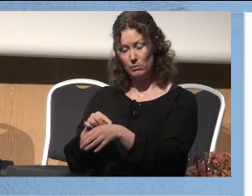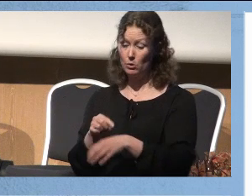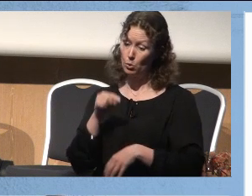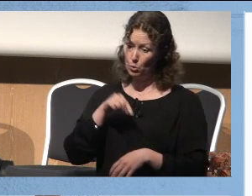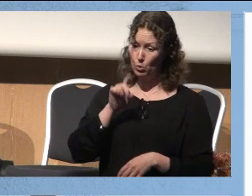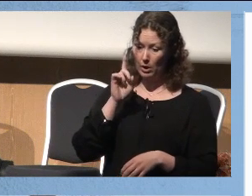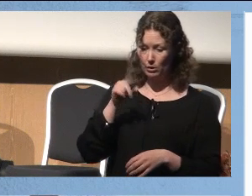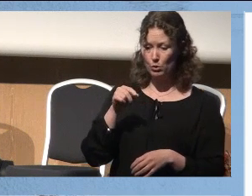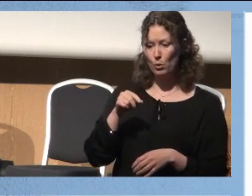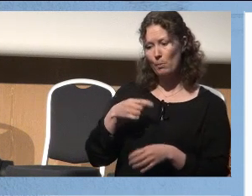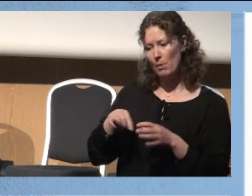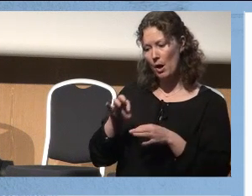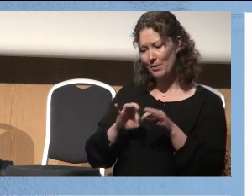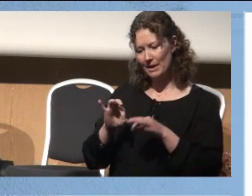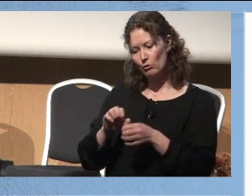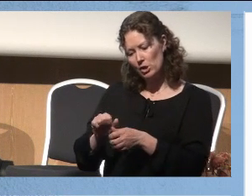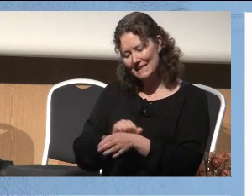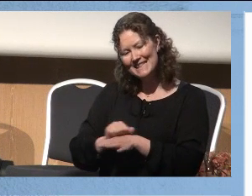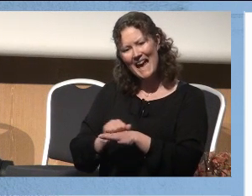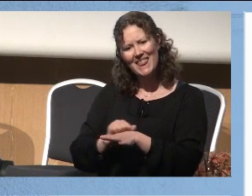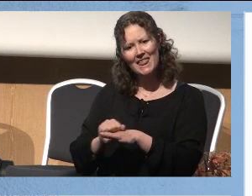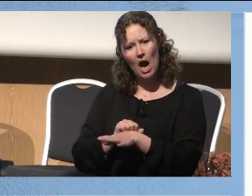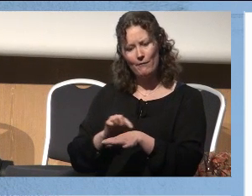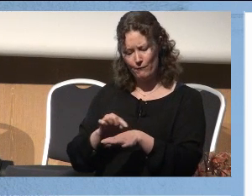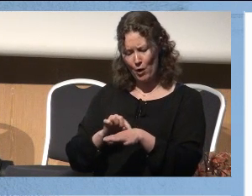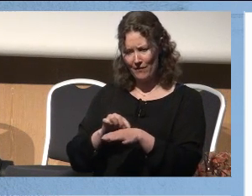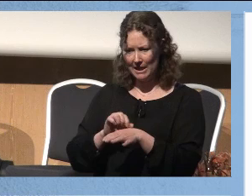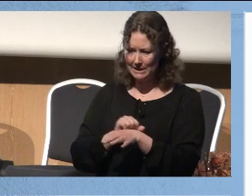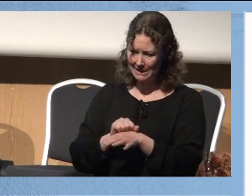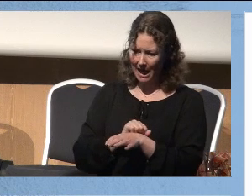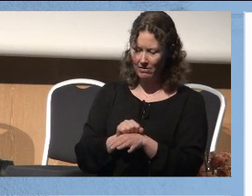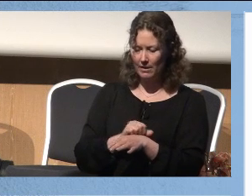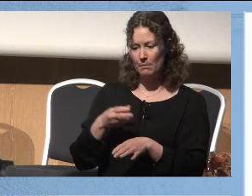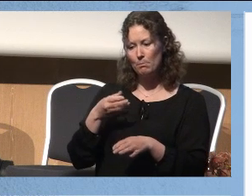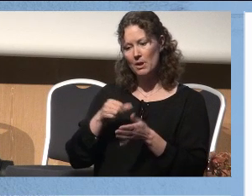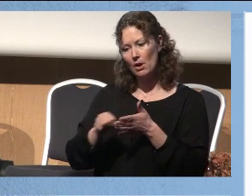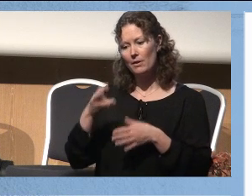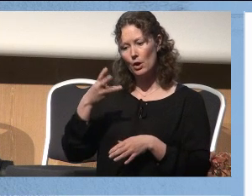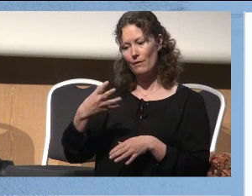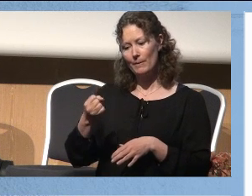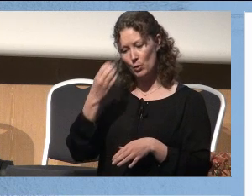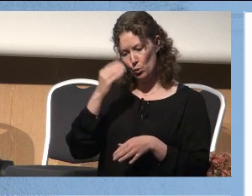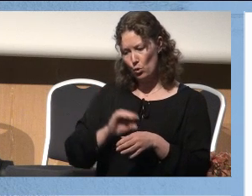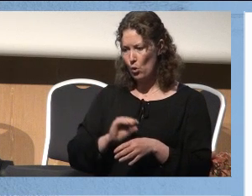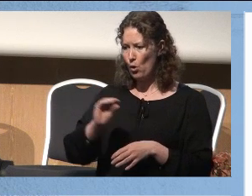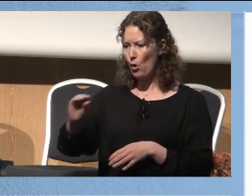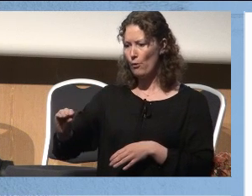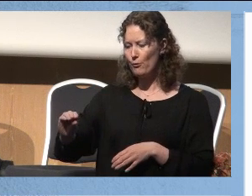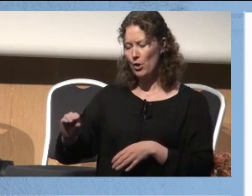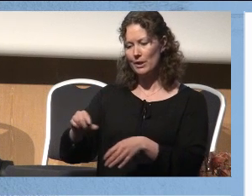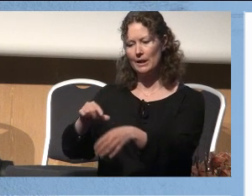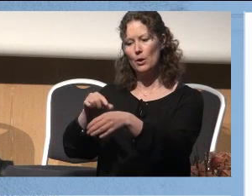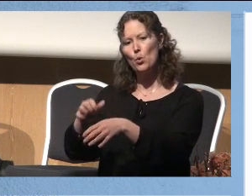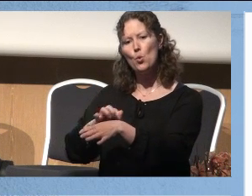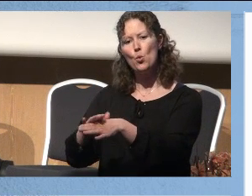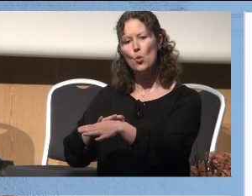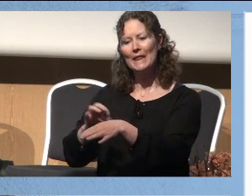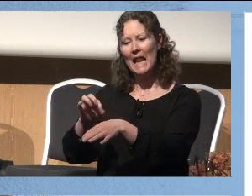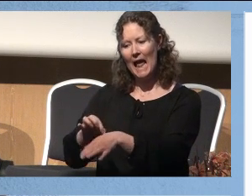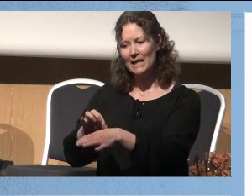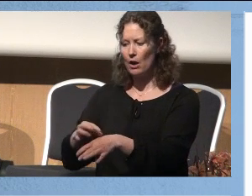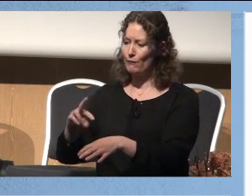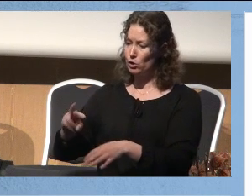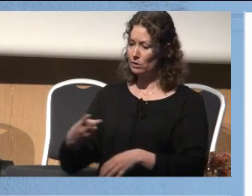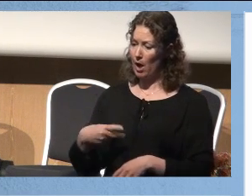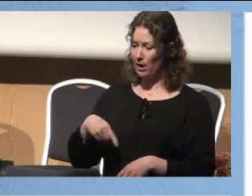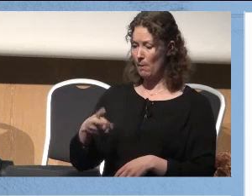du nå gå innom, så kan du få skanna føleken din, da gjør de sånn. Men skanner, du betaler 350 kroner, den overføres, blir sett på en hudlegg, og får du svar tilbake i posten i løpet av